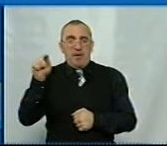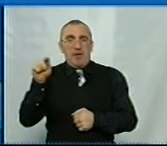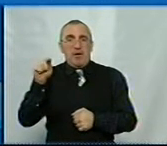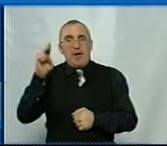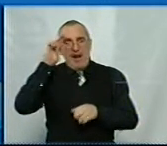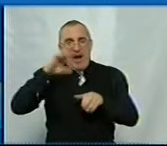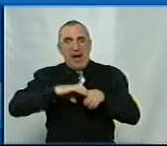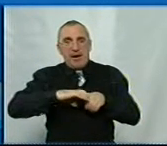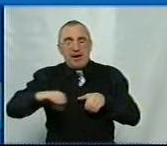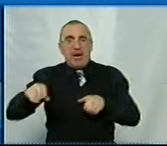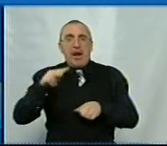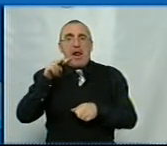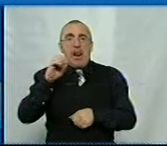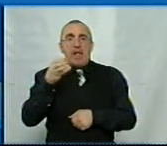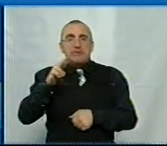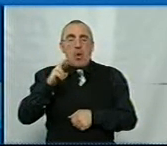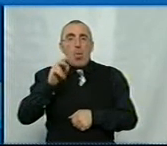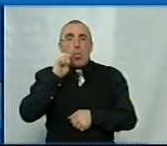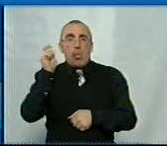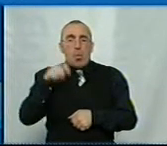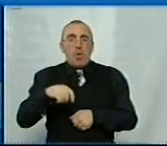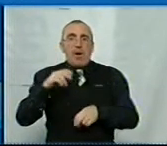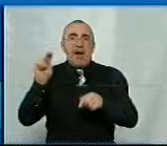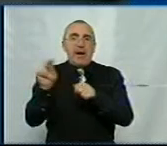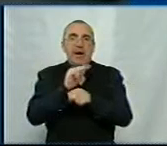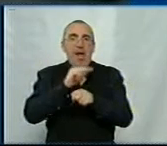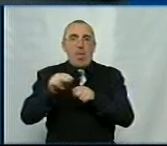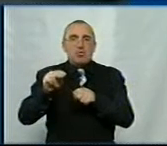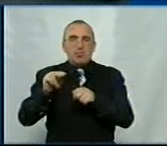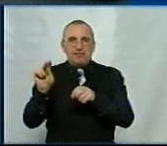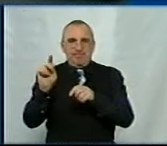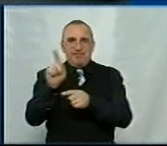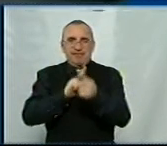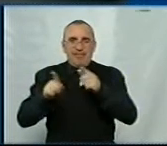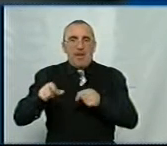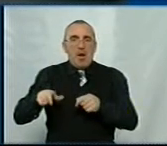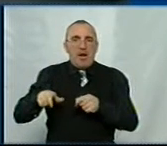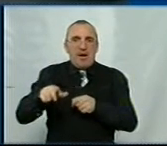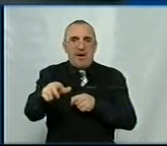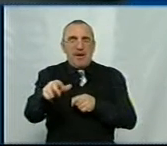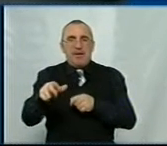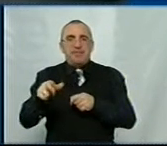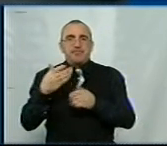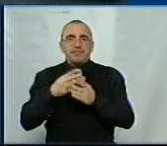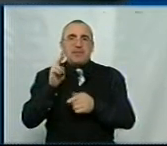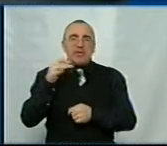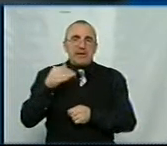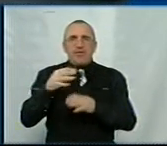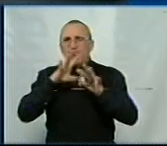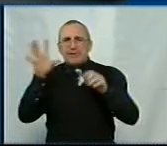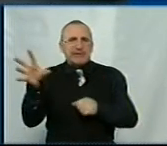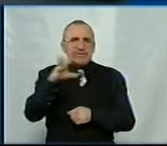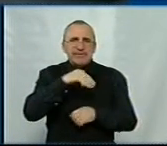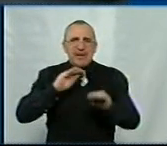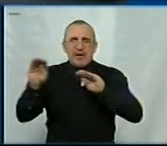каналізація по Лесі Українки, реконструкція набережної, будівництво мосту через Інгул, Міжказанську та Радіщева. Це все